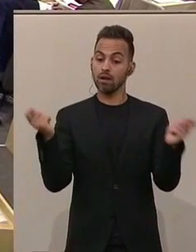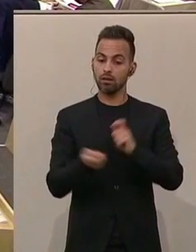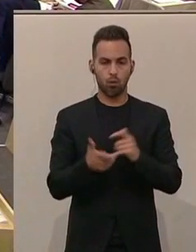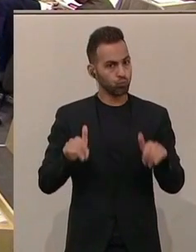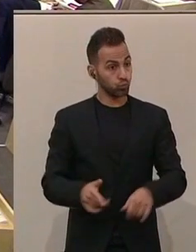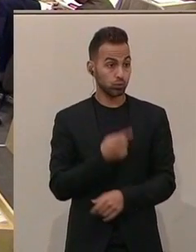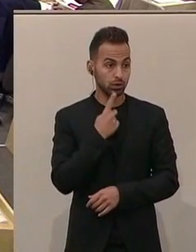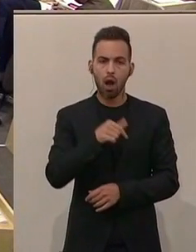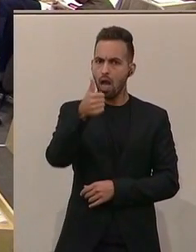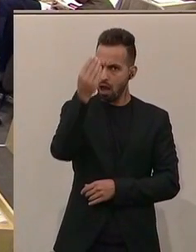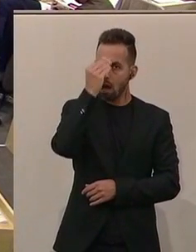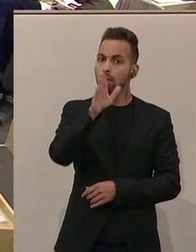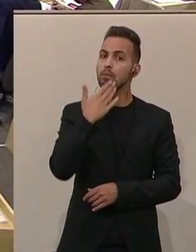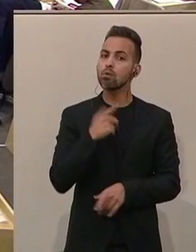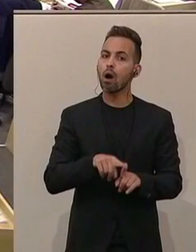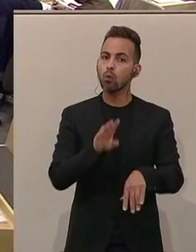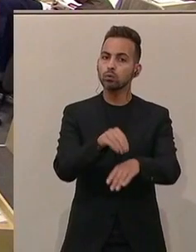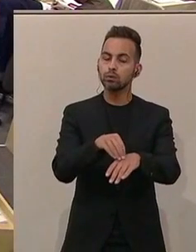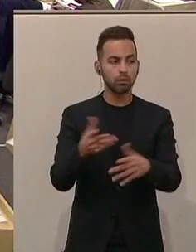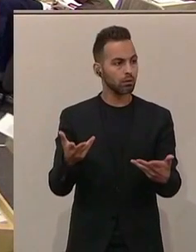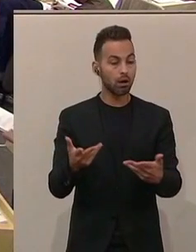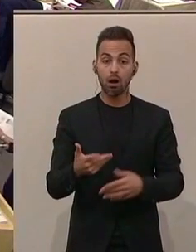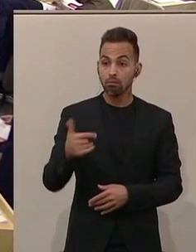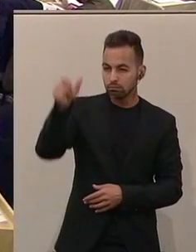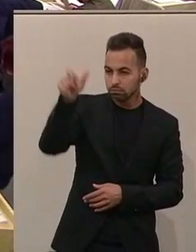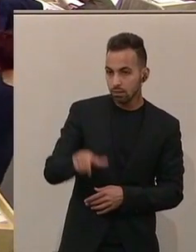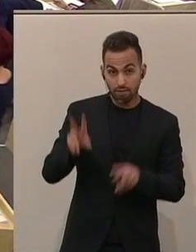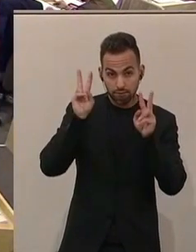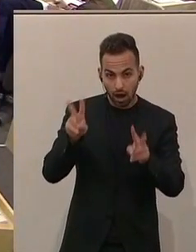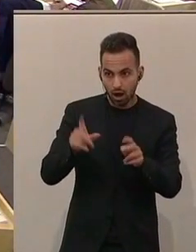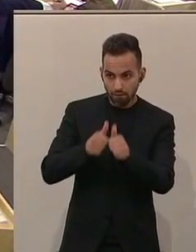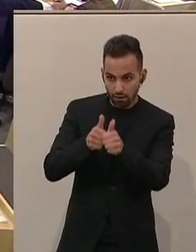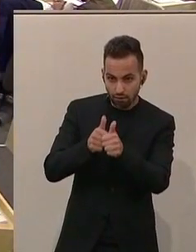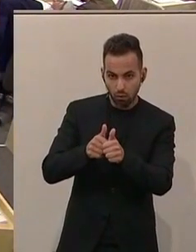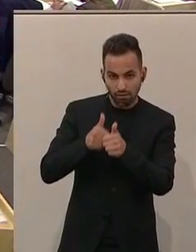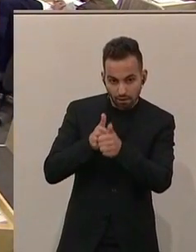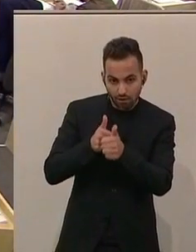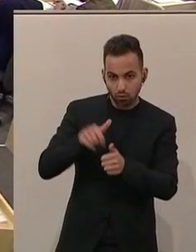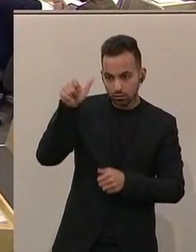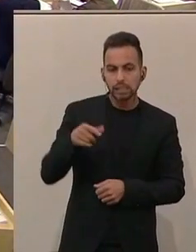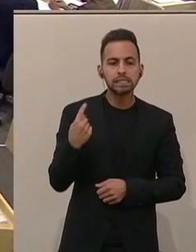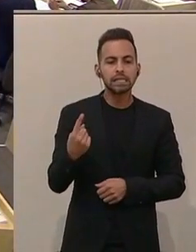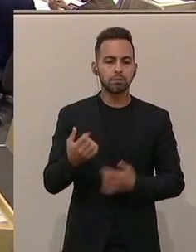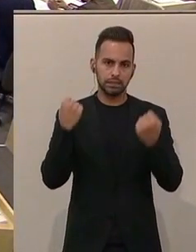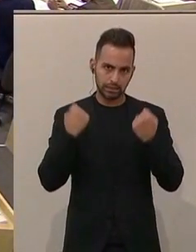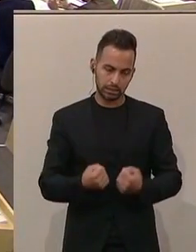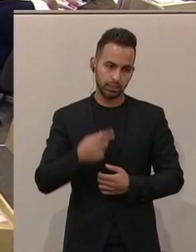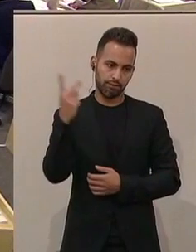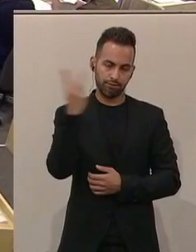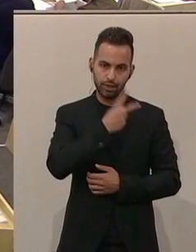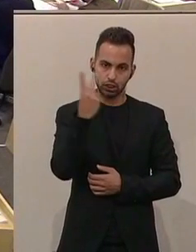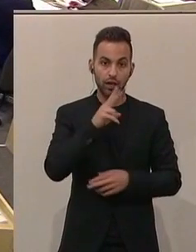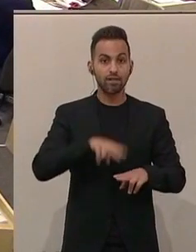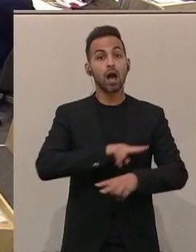muss man schon sagen. Und eines möchte ich auch sagen. Jemand, der tatsächlich verfolgt wird, der hat sicherlich Verständnis, wenn er seinen